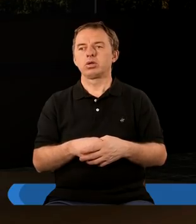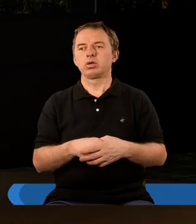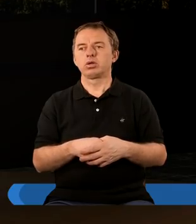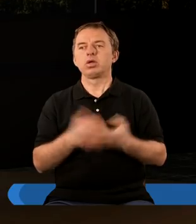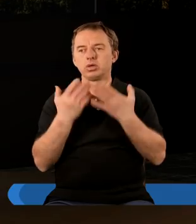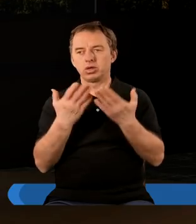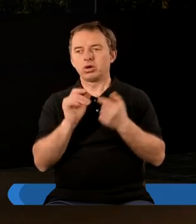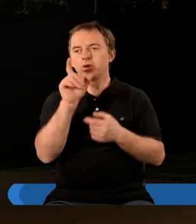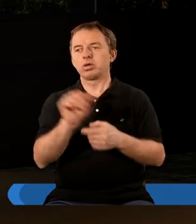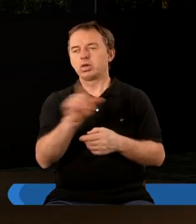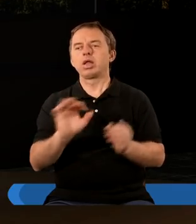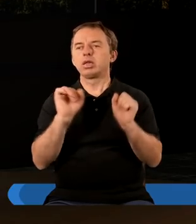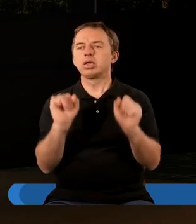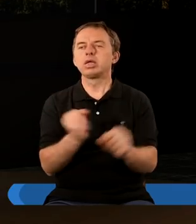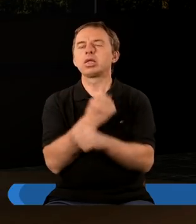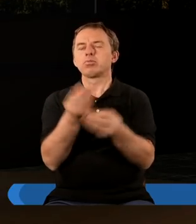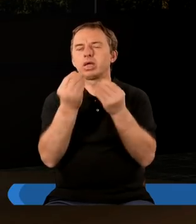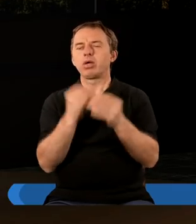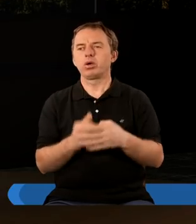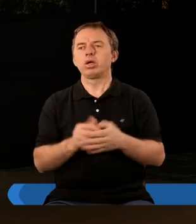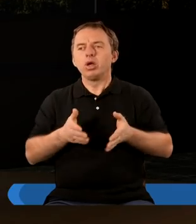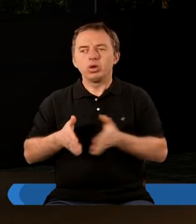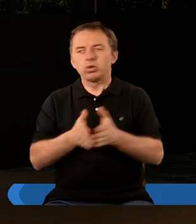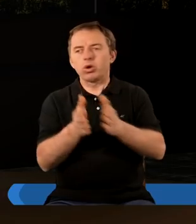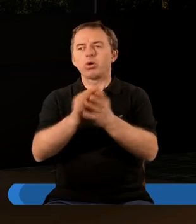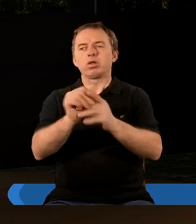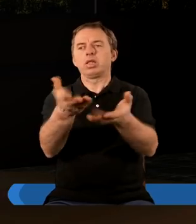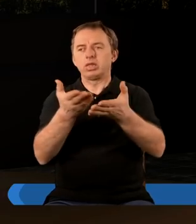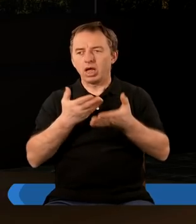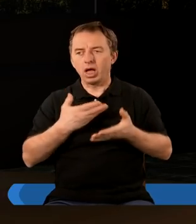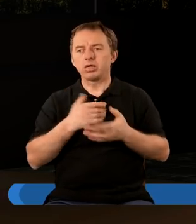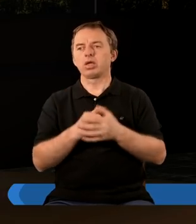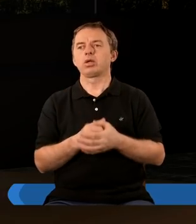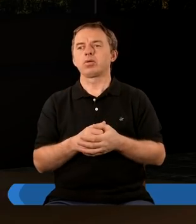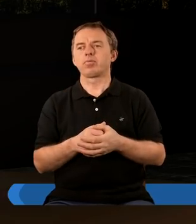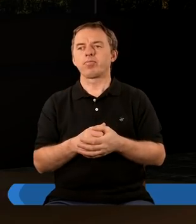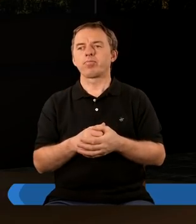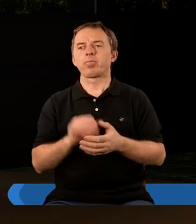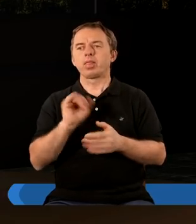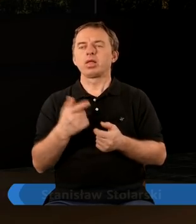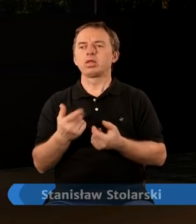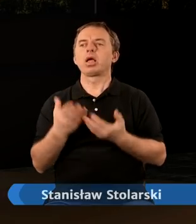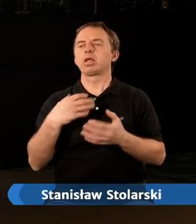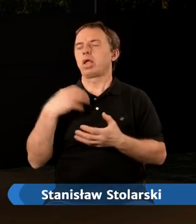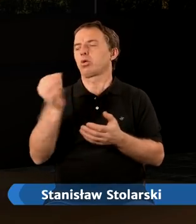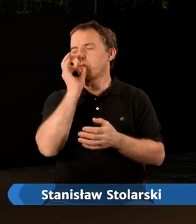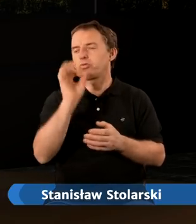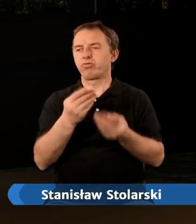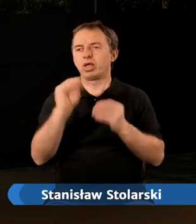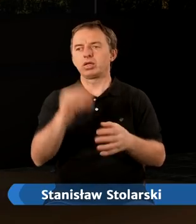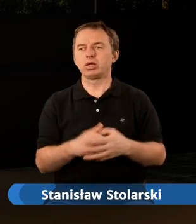I dziękuję Ci za niesamowitą drogę, jaką nam dajesz i taki zaszczyt wielki.